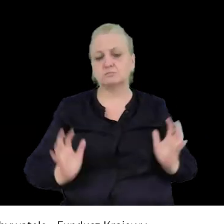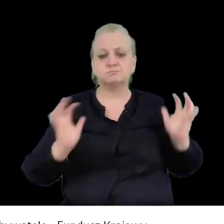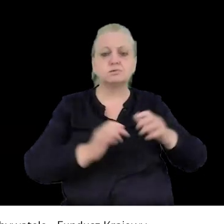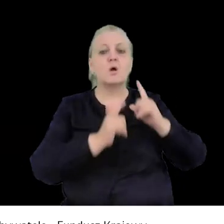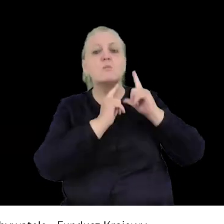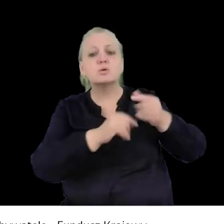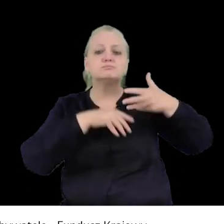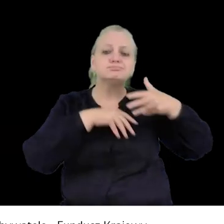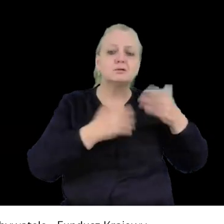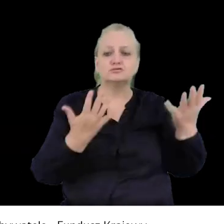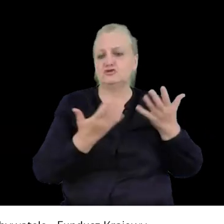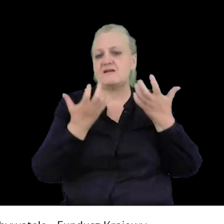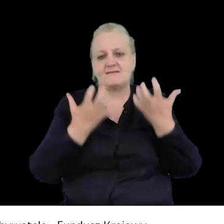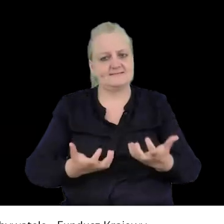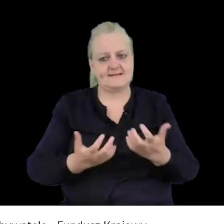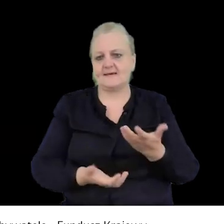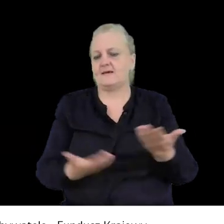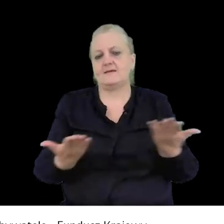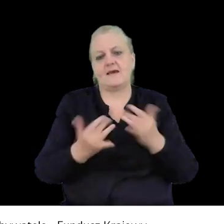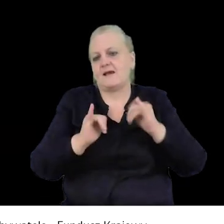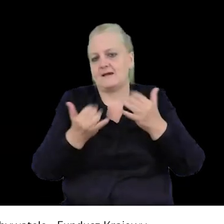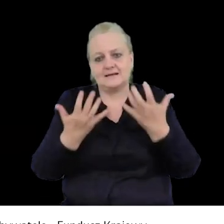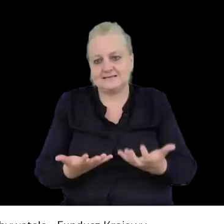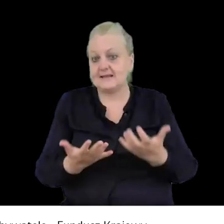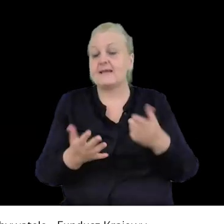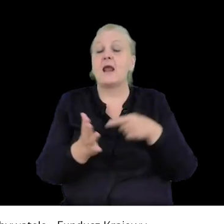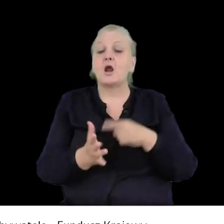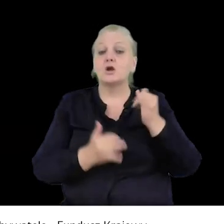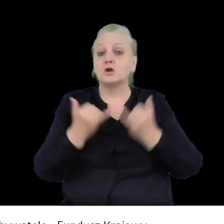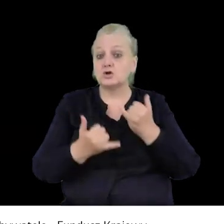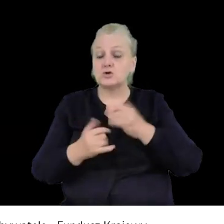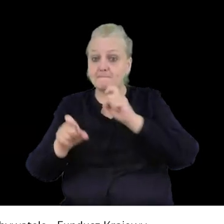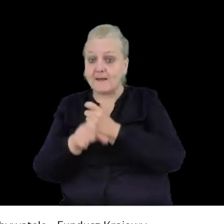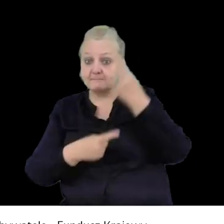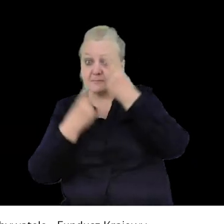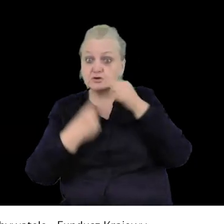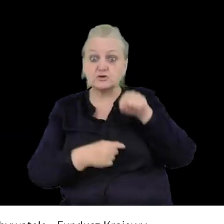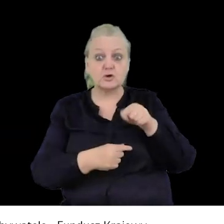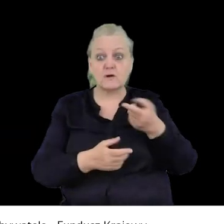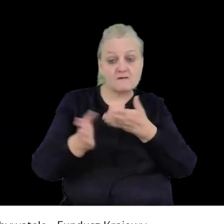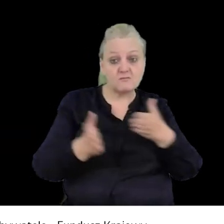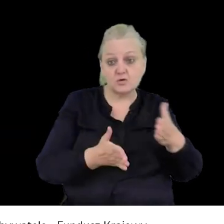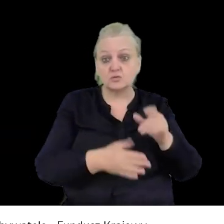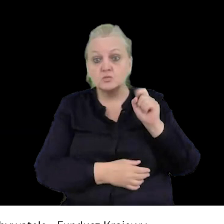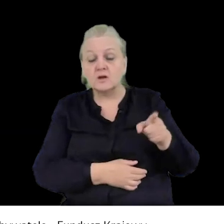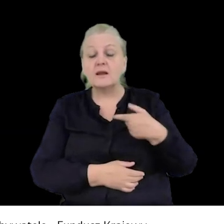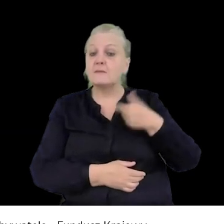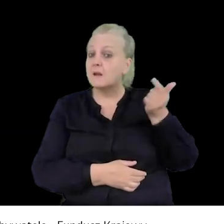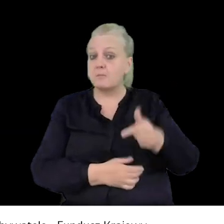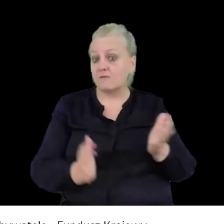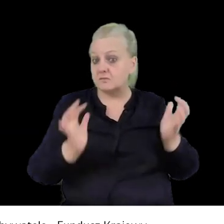chcemy i kiedy chcemy tak naprawdę. I jeżeli państwo uważa, że coś jest nie w porządku w tym wypadku, jeżeli nie powinniśmy się